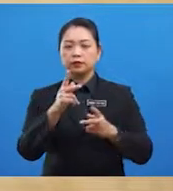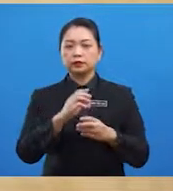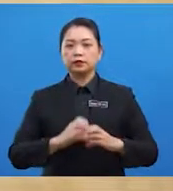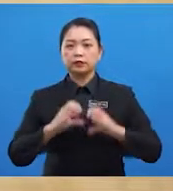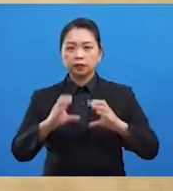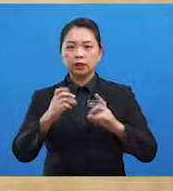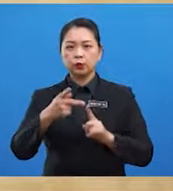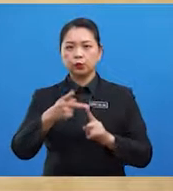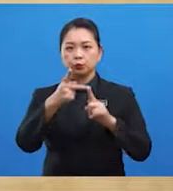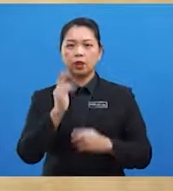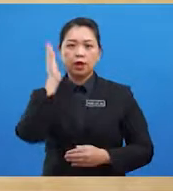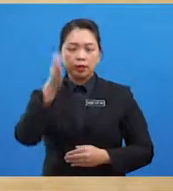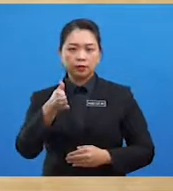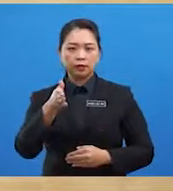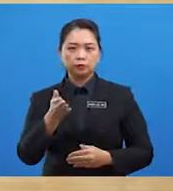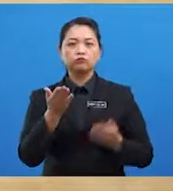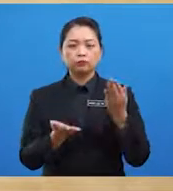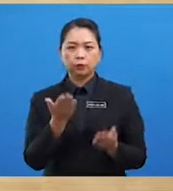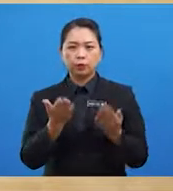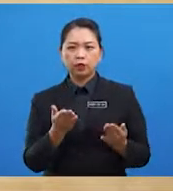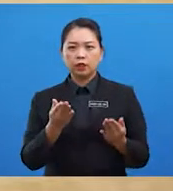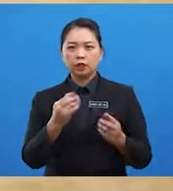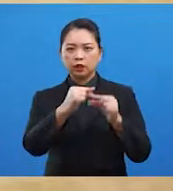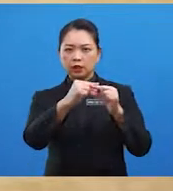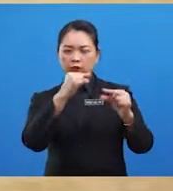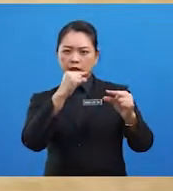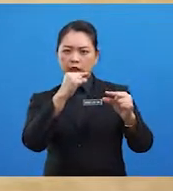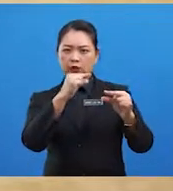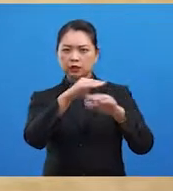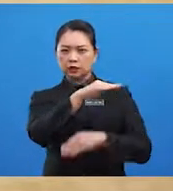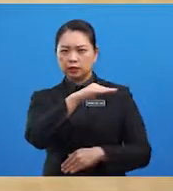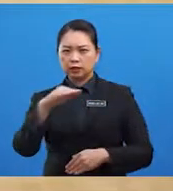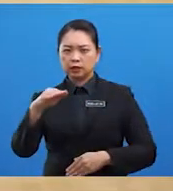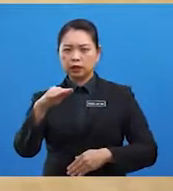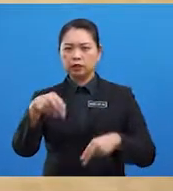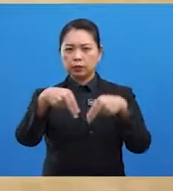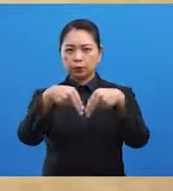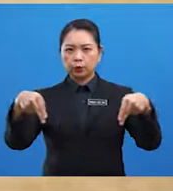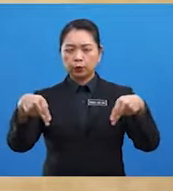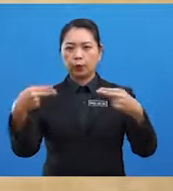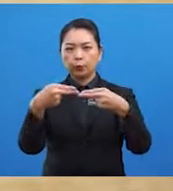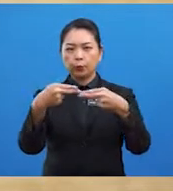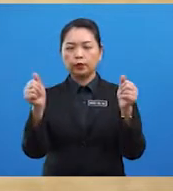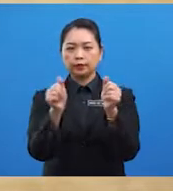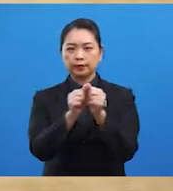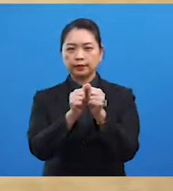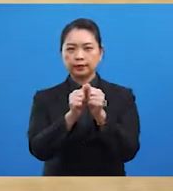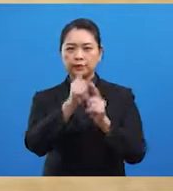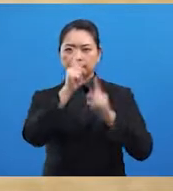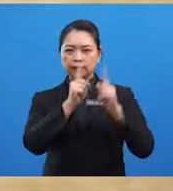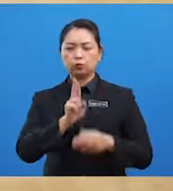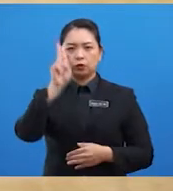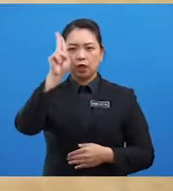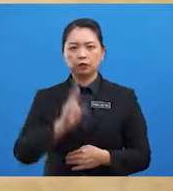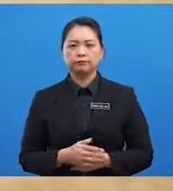khusus akan memungkinkan garis lintang pelaut diukur berhubung dengan bintang utara